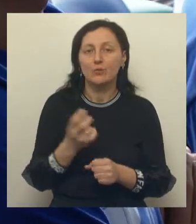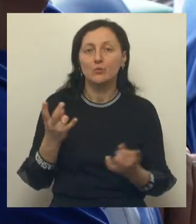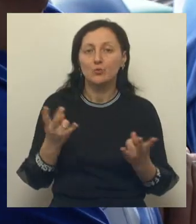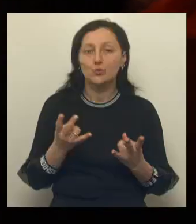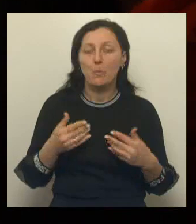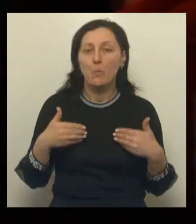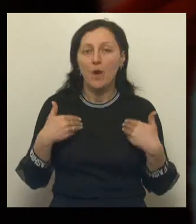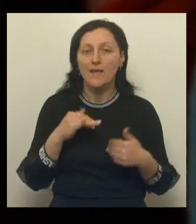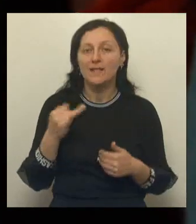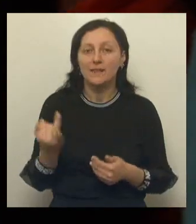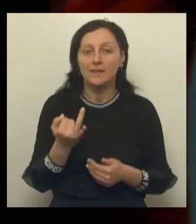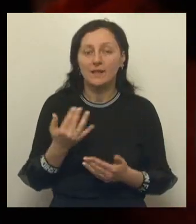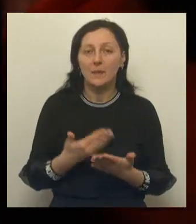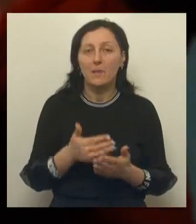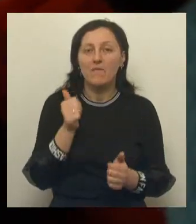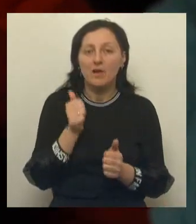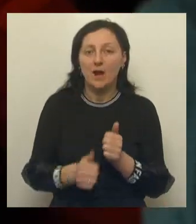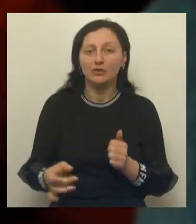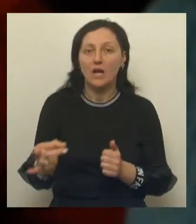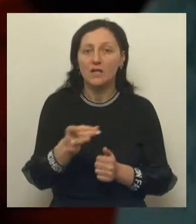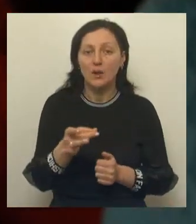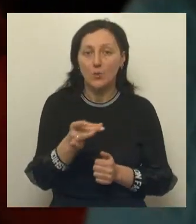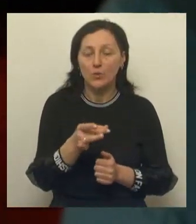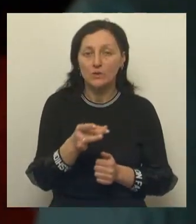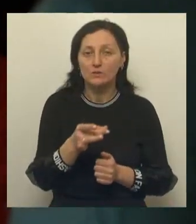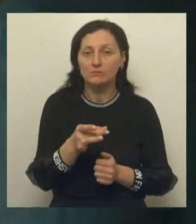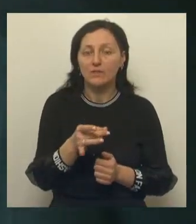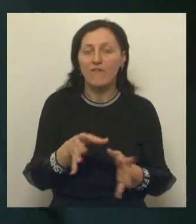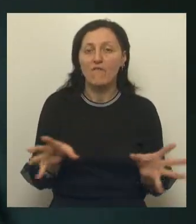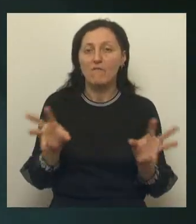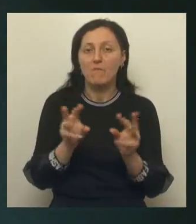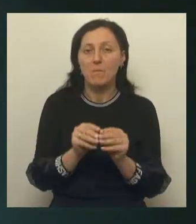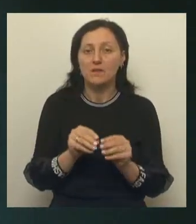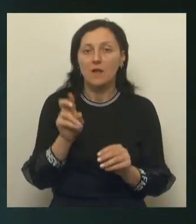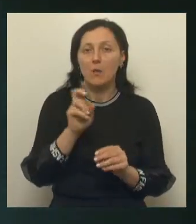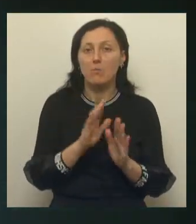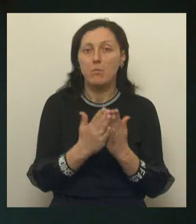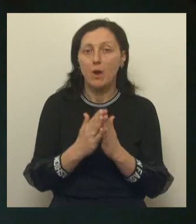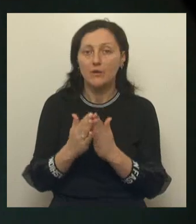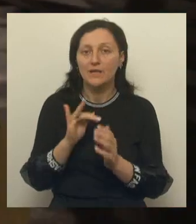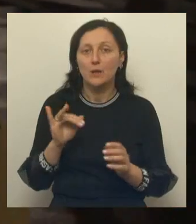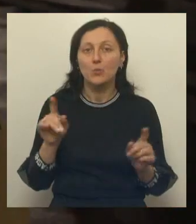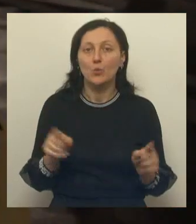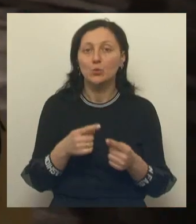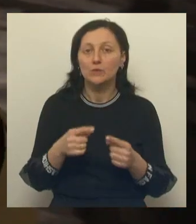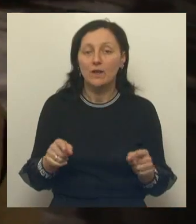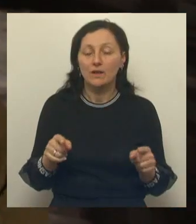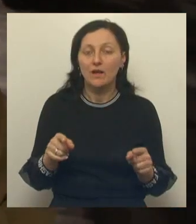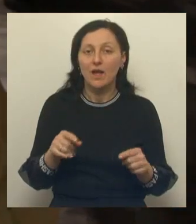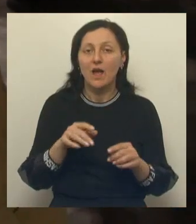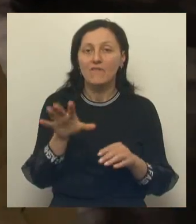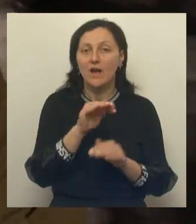интересным. Так, например, в каждом районе и городском округе вместе с библиотеками и краеведческими музеями ребята